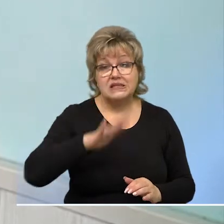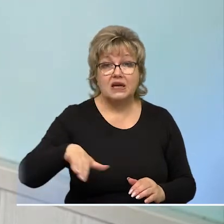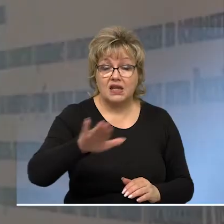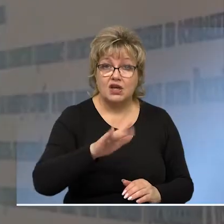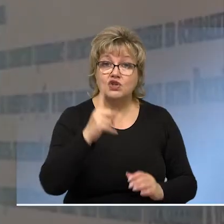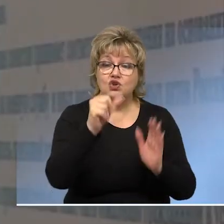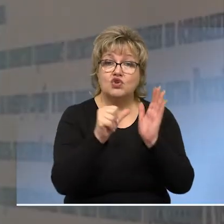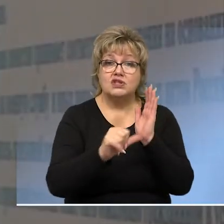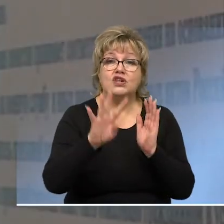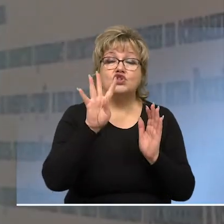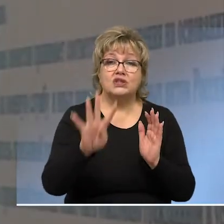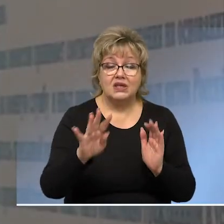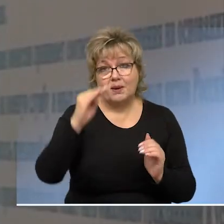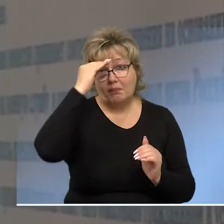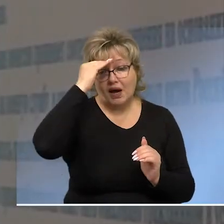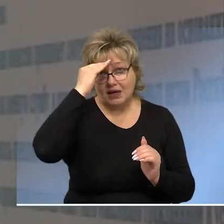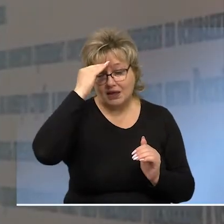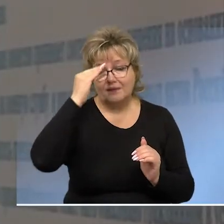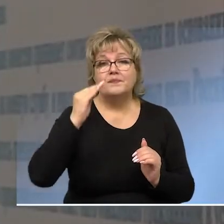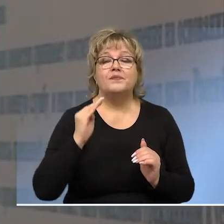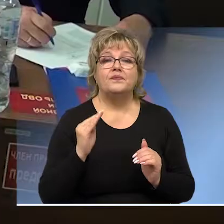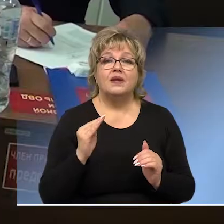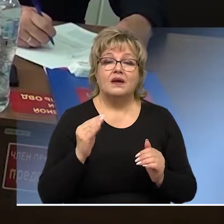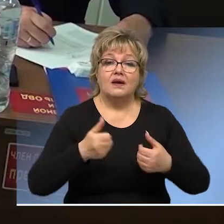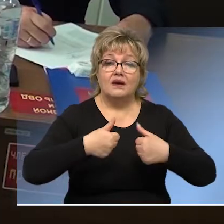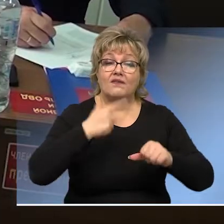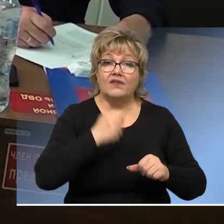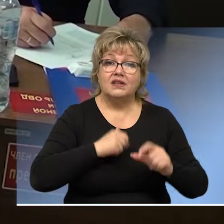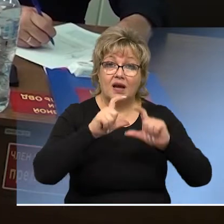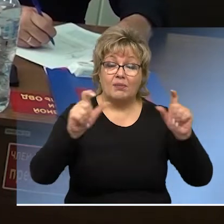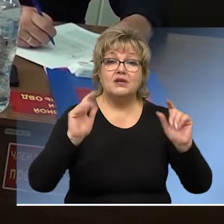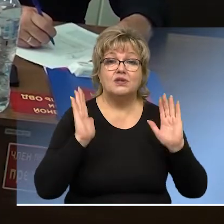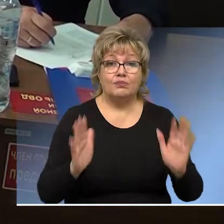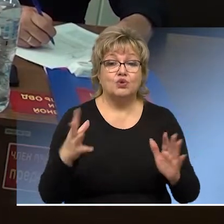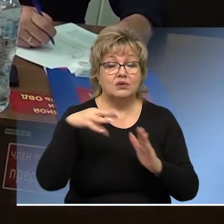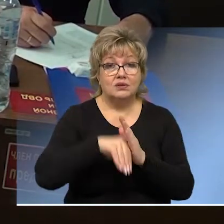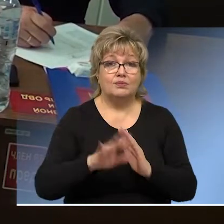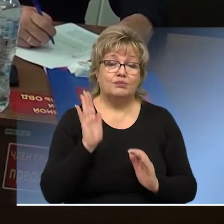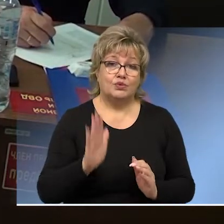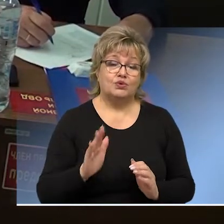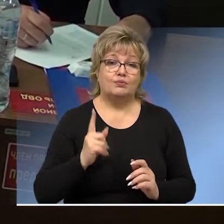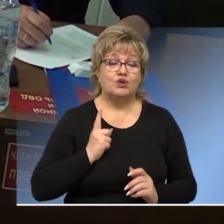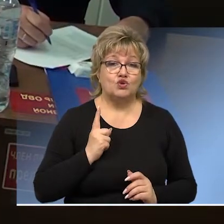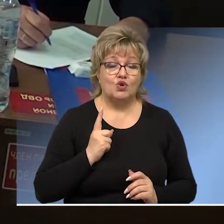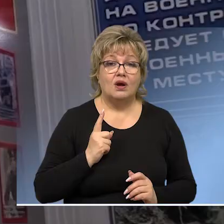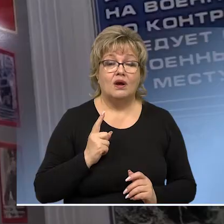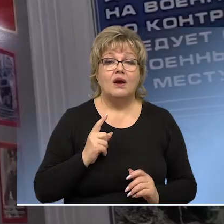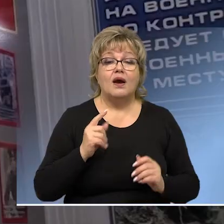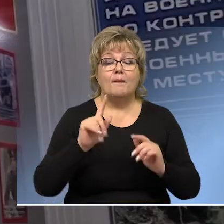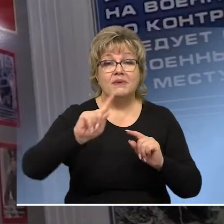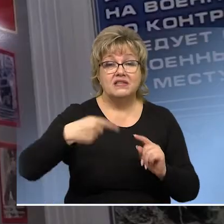стране. 164 сальских парня по разнарядке областного комиссариата в эту весеннюю кампанию станут под ружью.